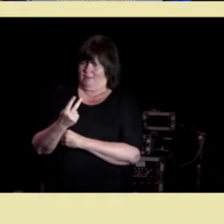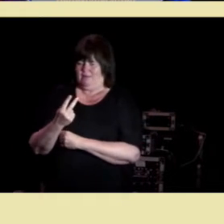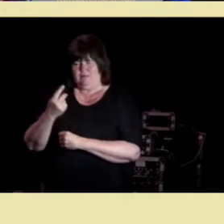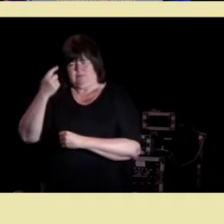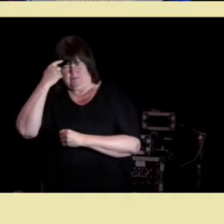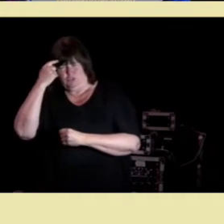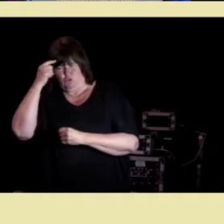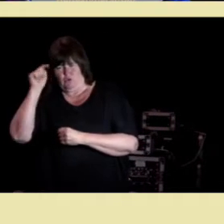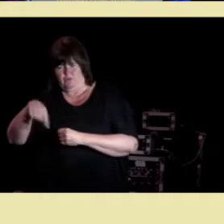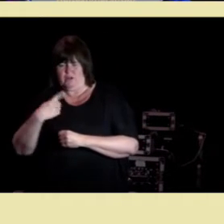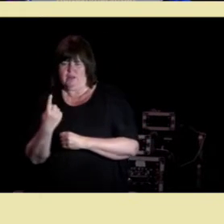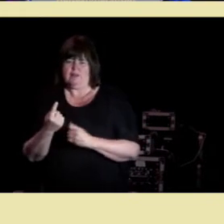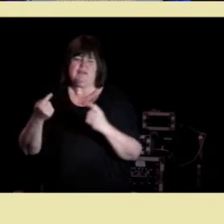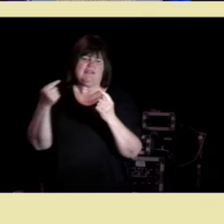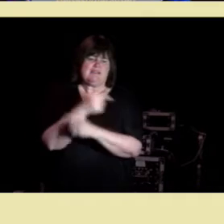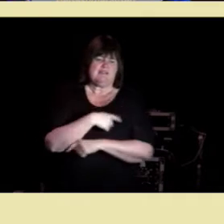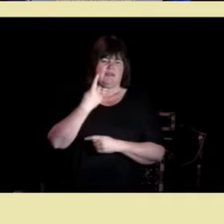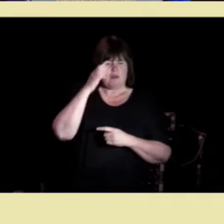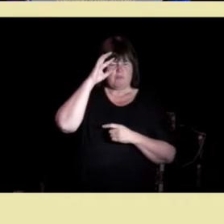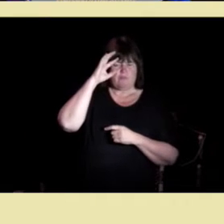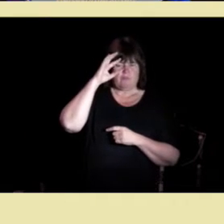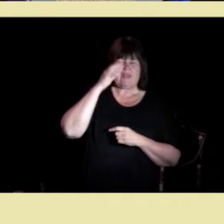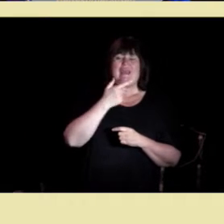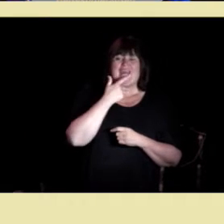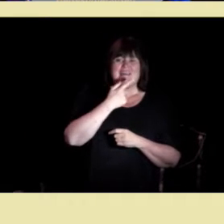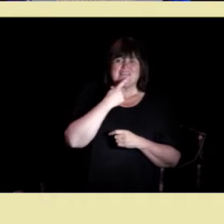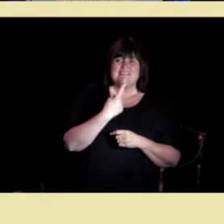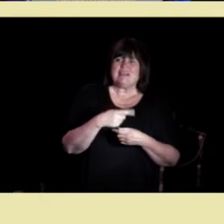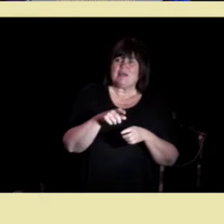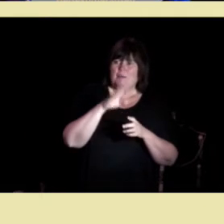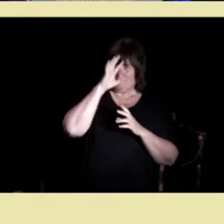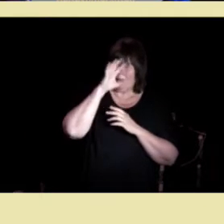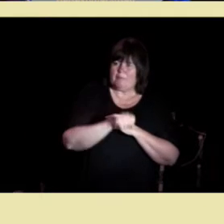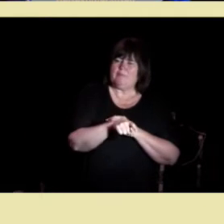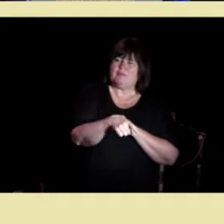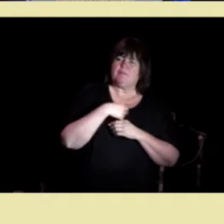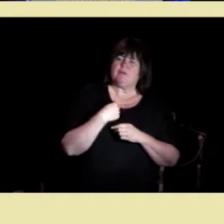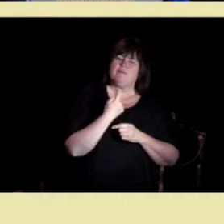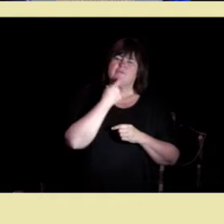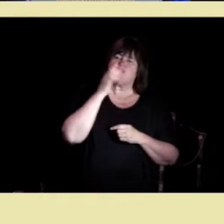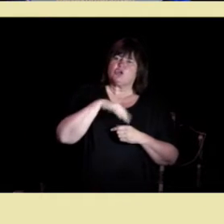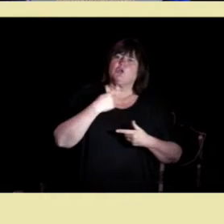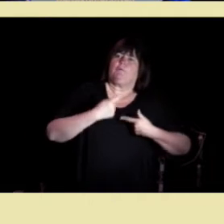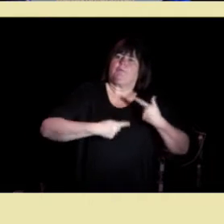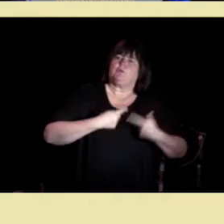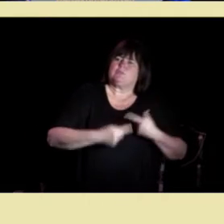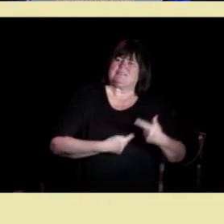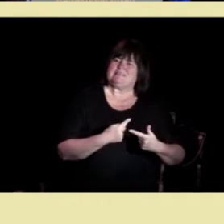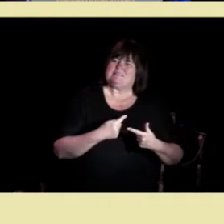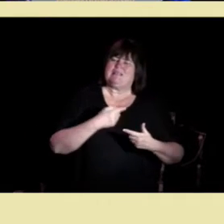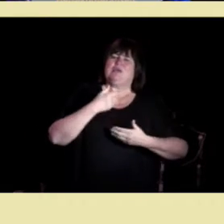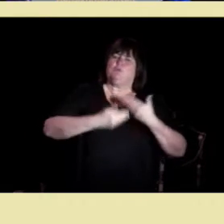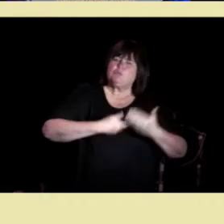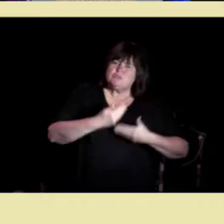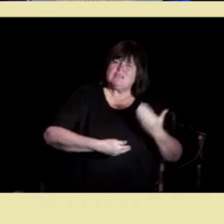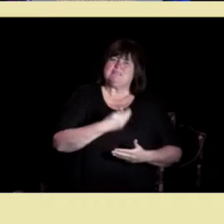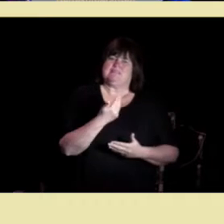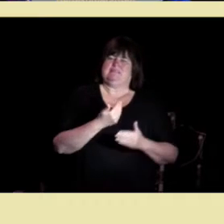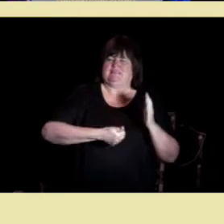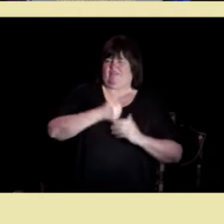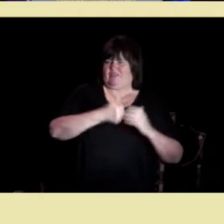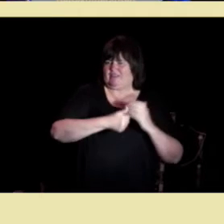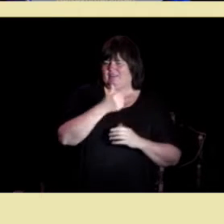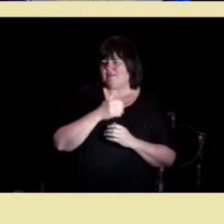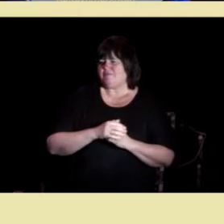engelske begrepet tydeligere at vi snakker om en prosess. Prosessen er avgjørende. For et valg et